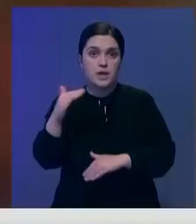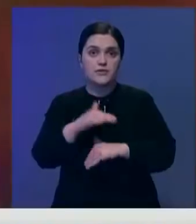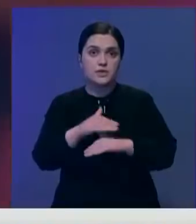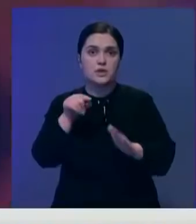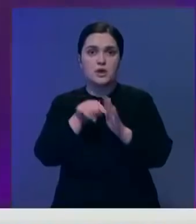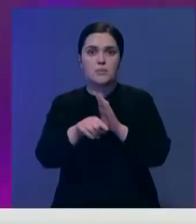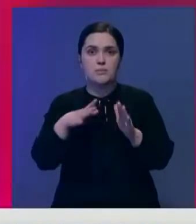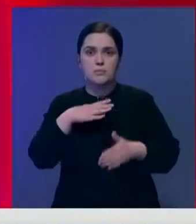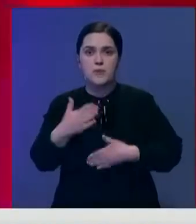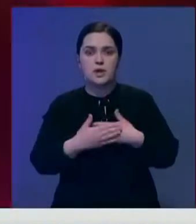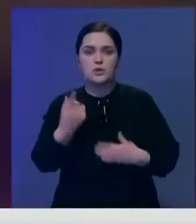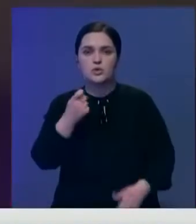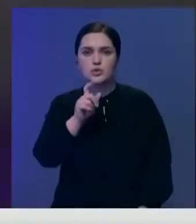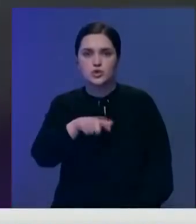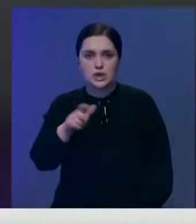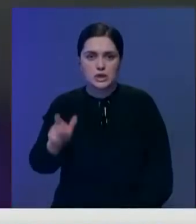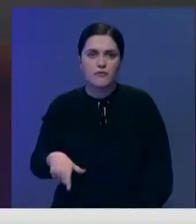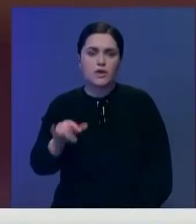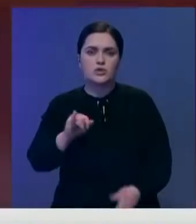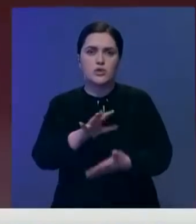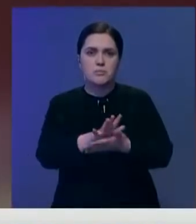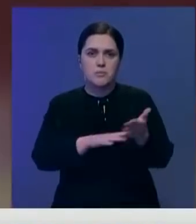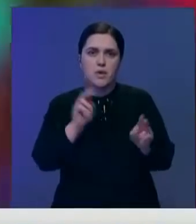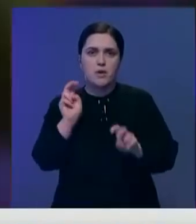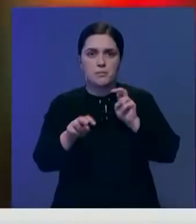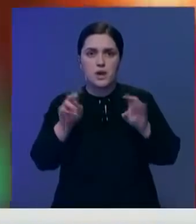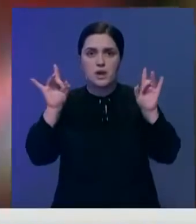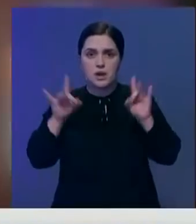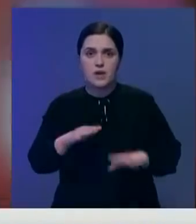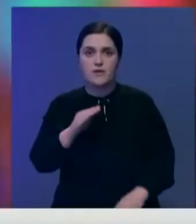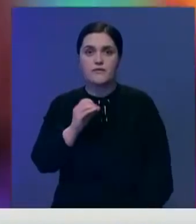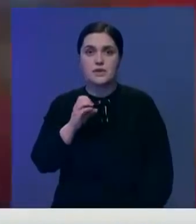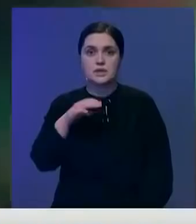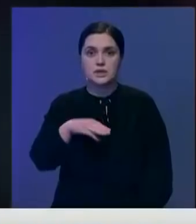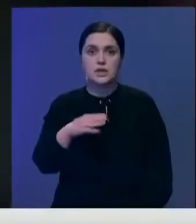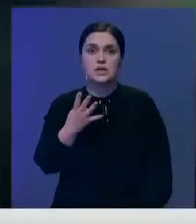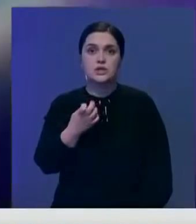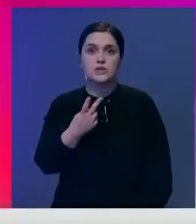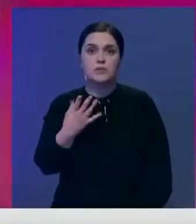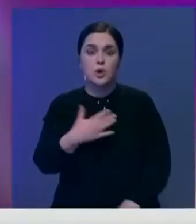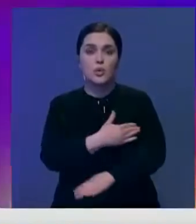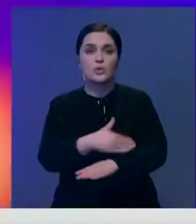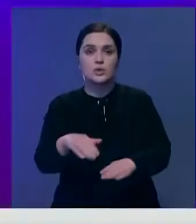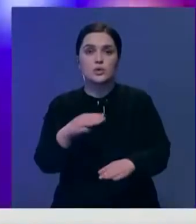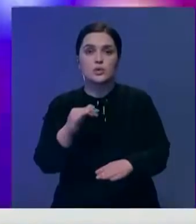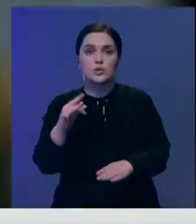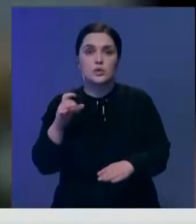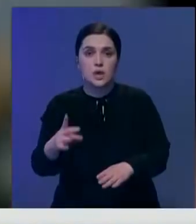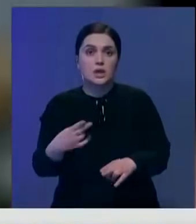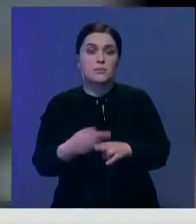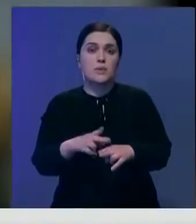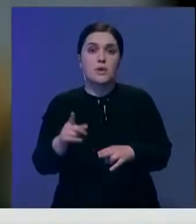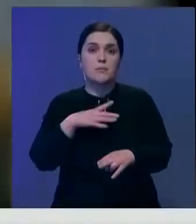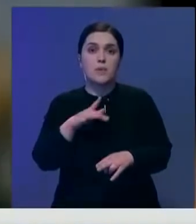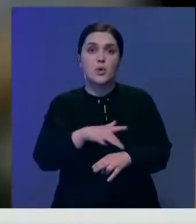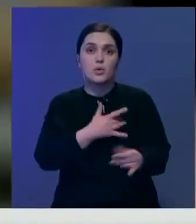заведении находилось почти сотня людей. Продолжали принимать гостей в кафе «Фест-425» по проспекту Туран. Более того, в